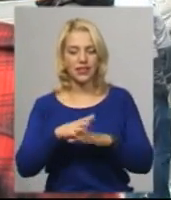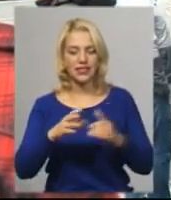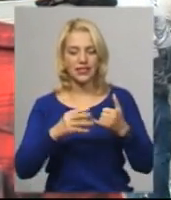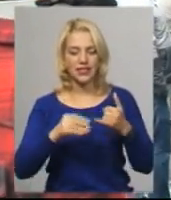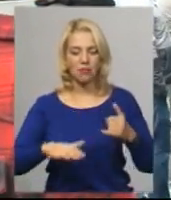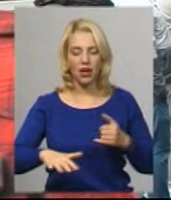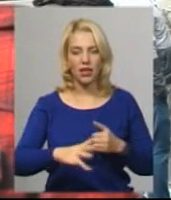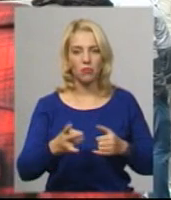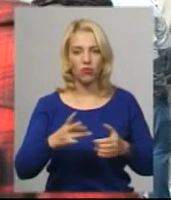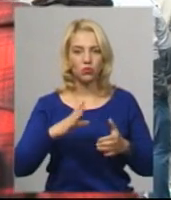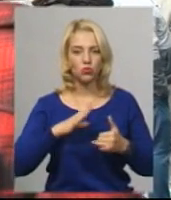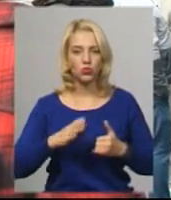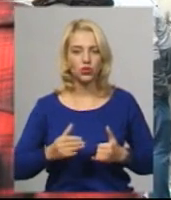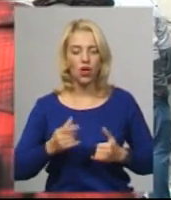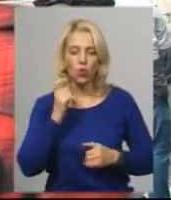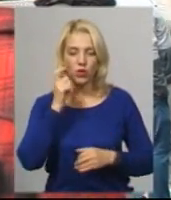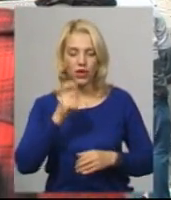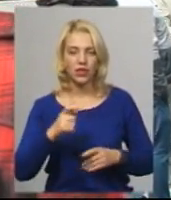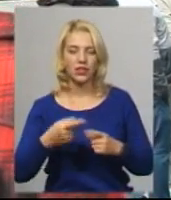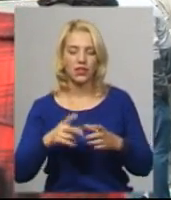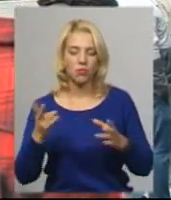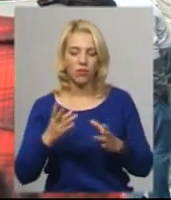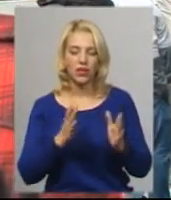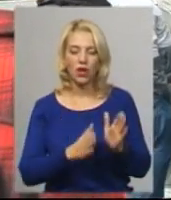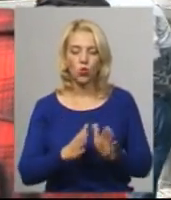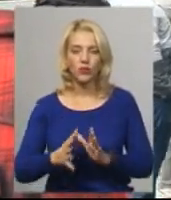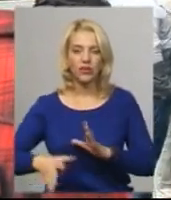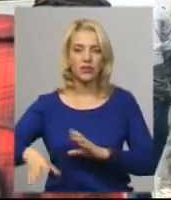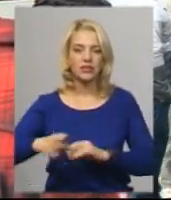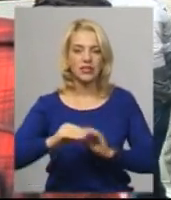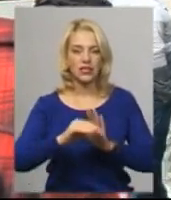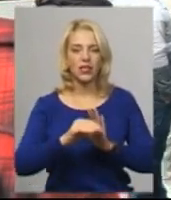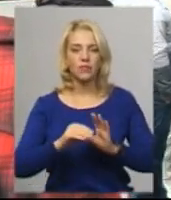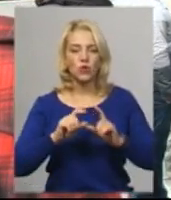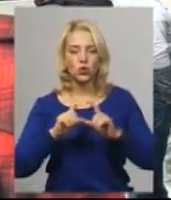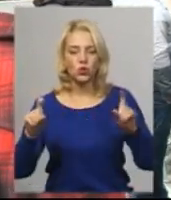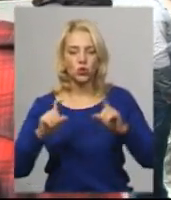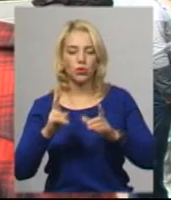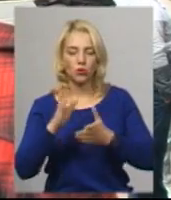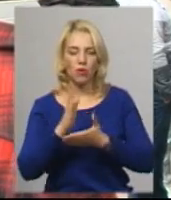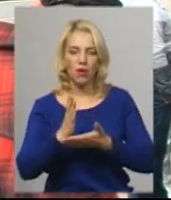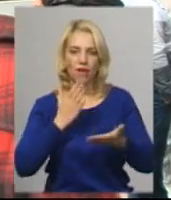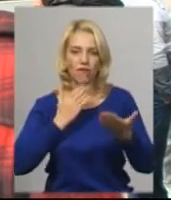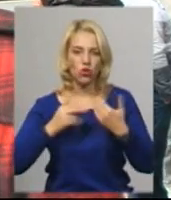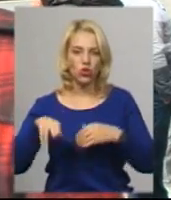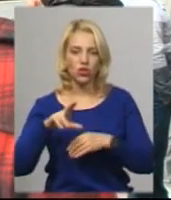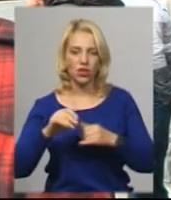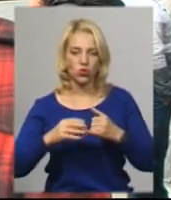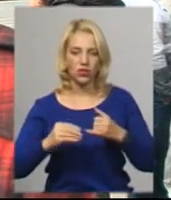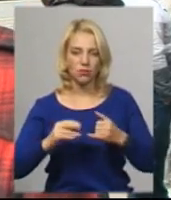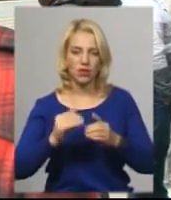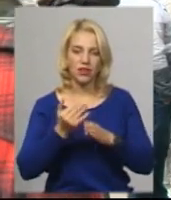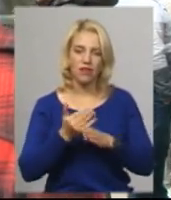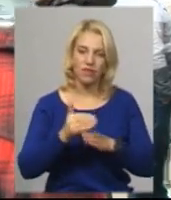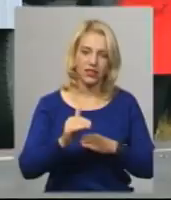України, де він має регулювати всі служби, які мають відношення до землі і до виділення цих земель і